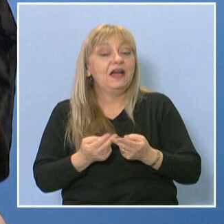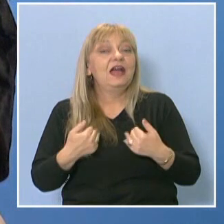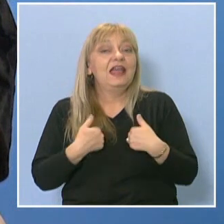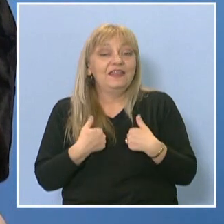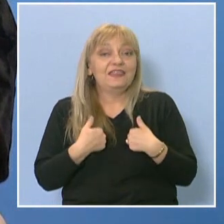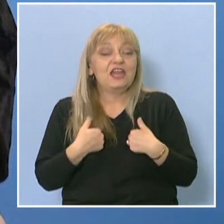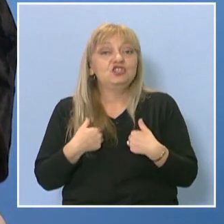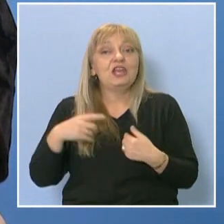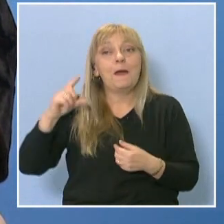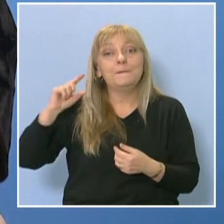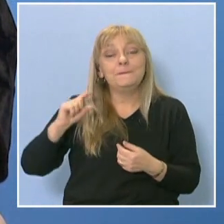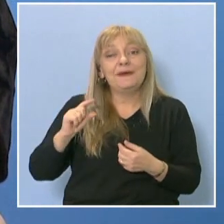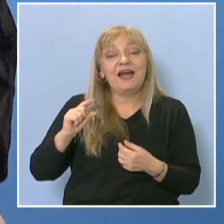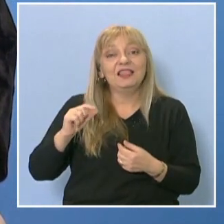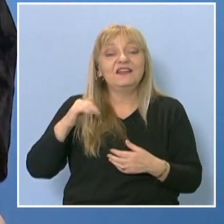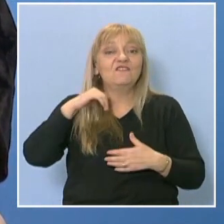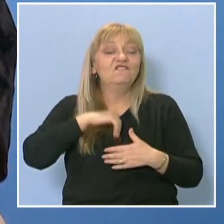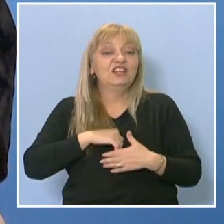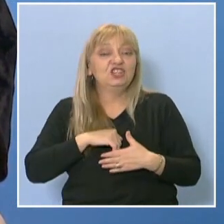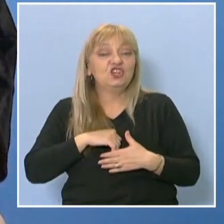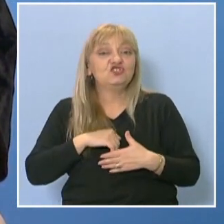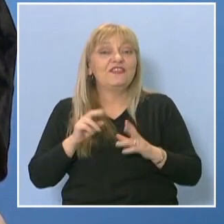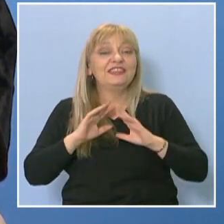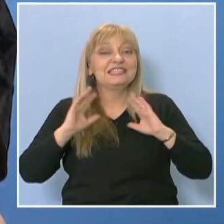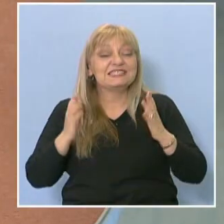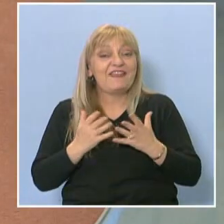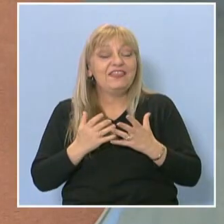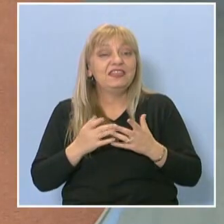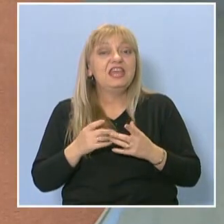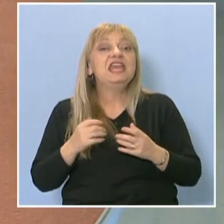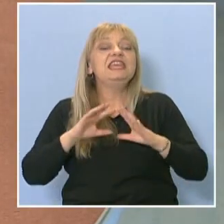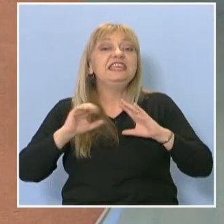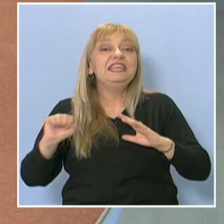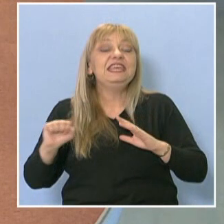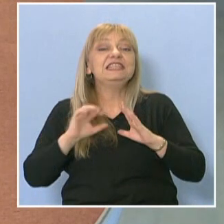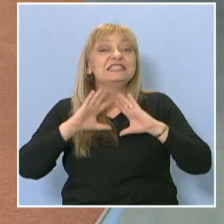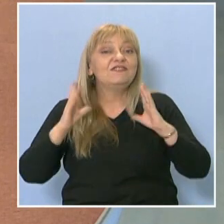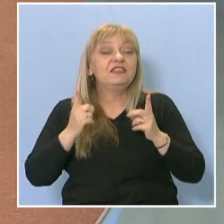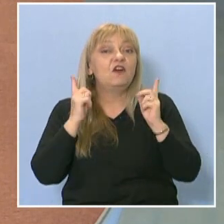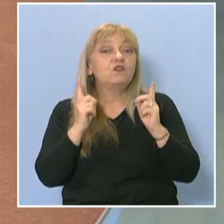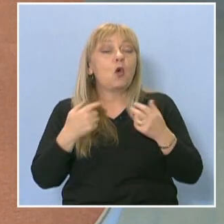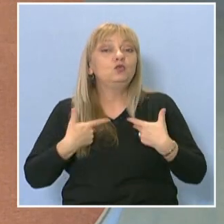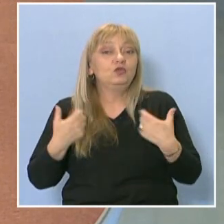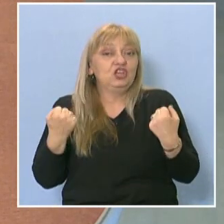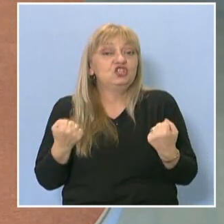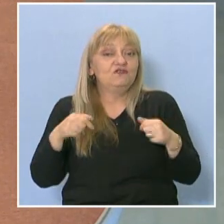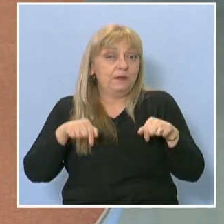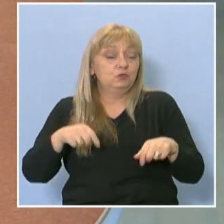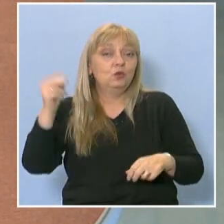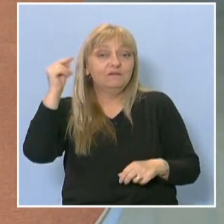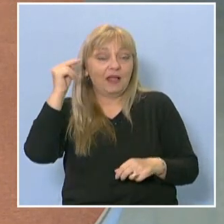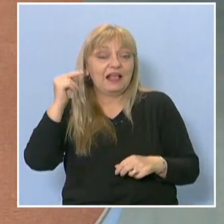нашия малък, собствен, вътрешен свят и света, в който живеем тук, в България. Правото е